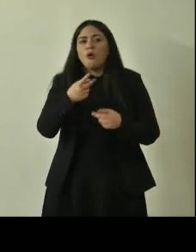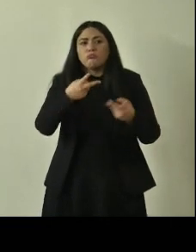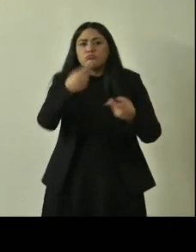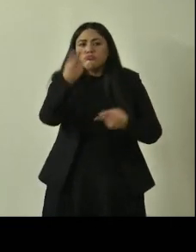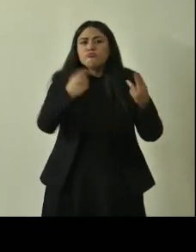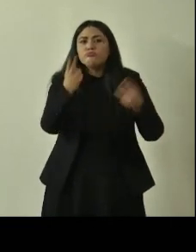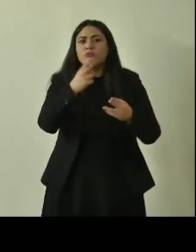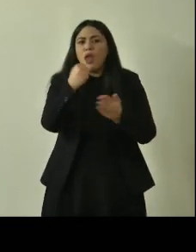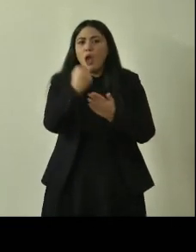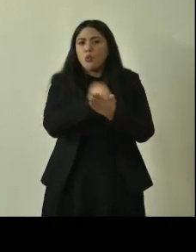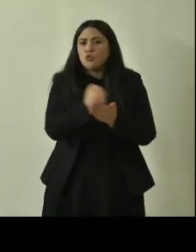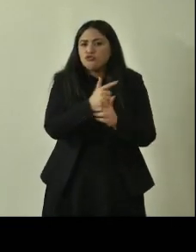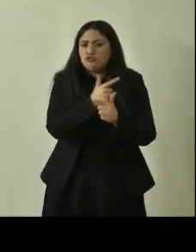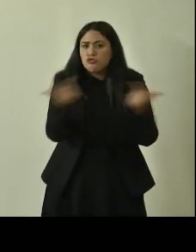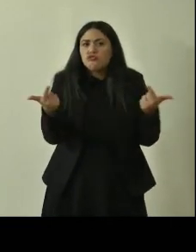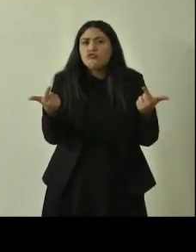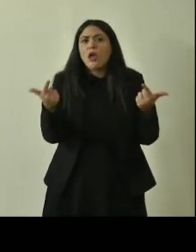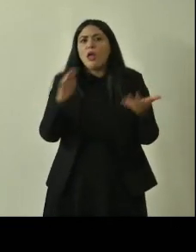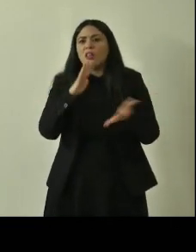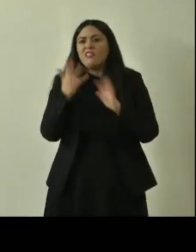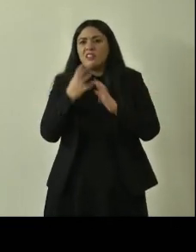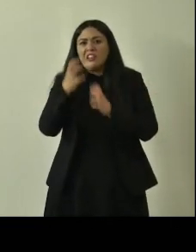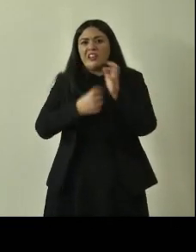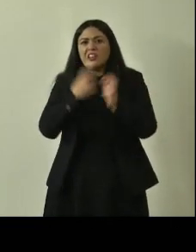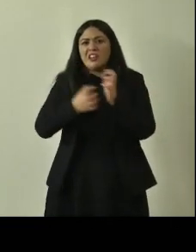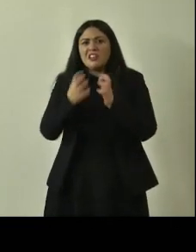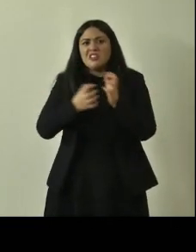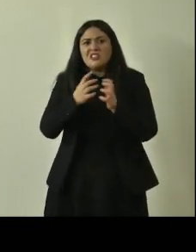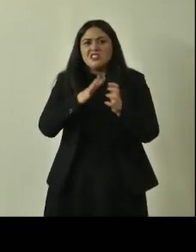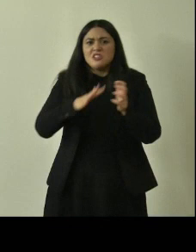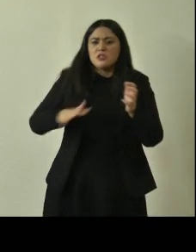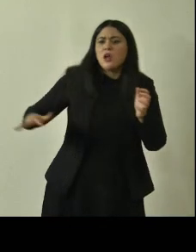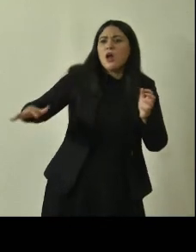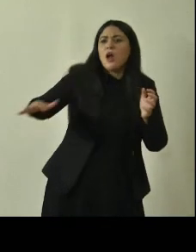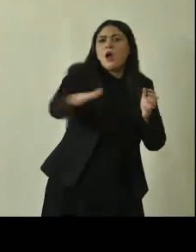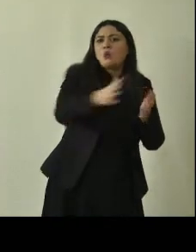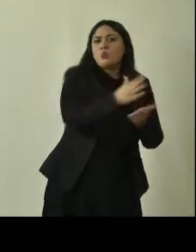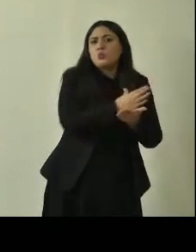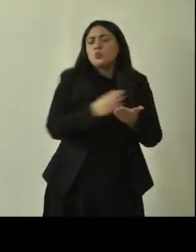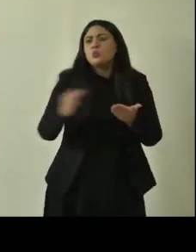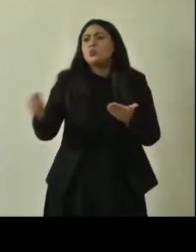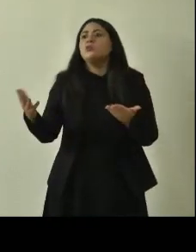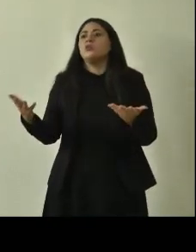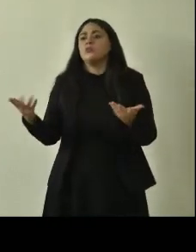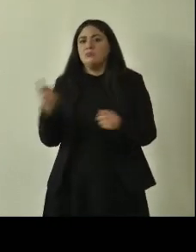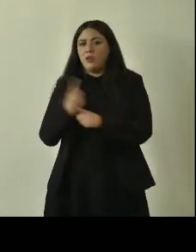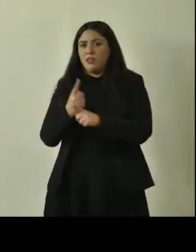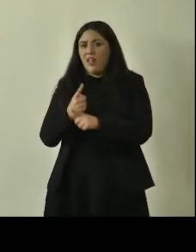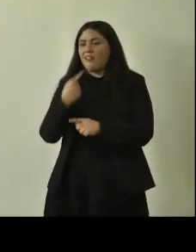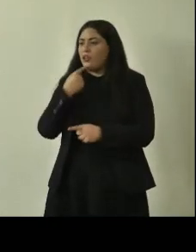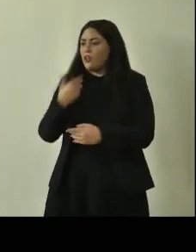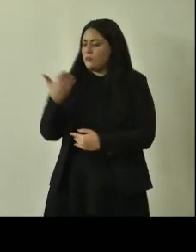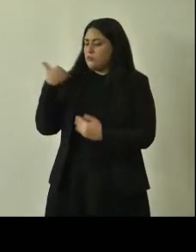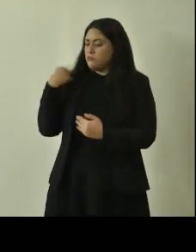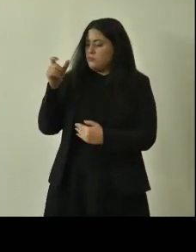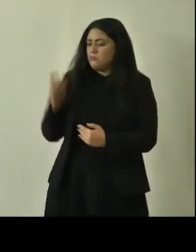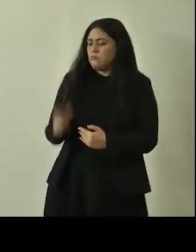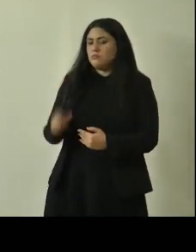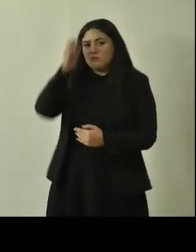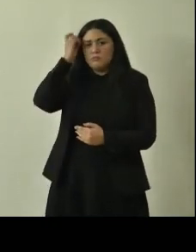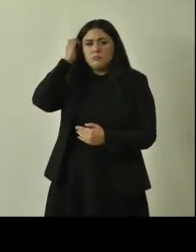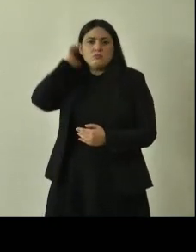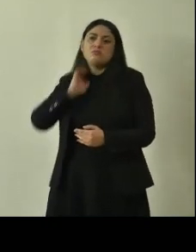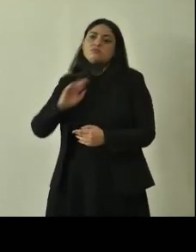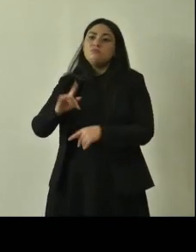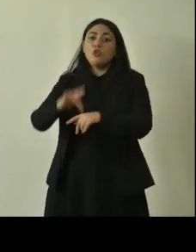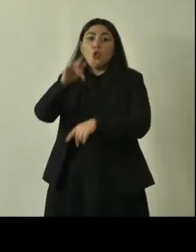pesanti che poi mettono in crisi tutto lo sviluppo di queste piante quindi dobbiamo trovare un meccanismo per cui alla fine prima di toccare l'albero c'è un